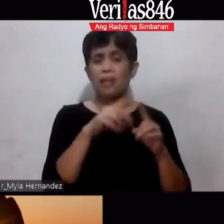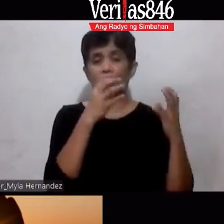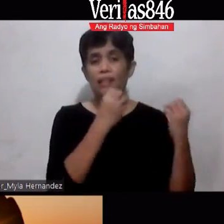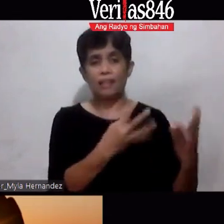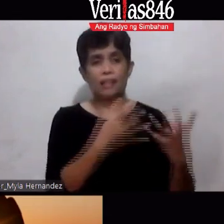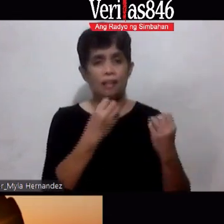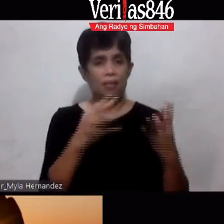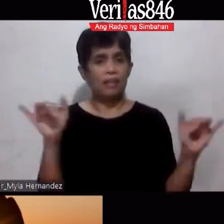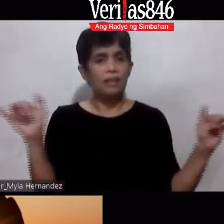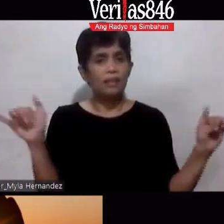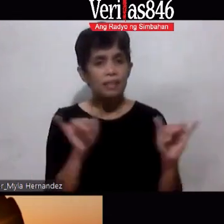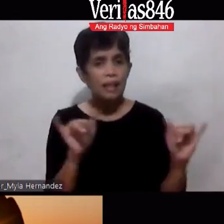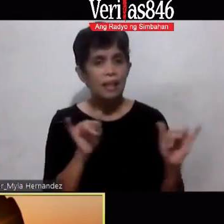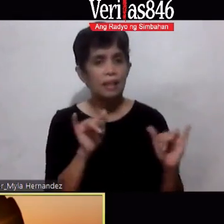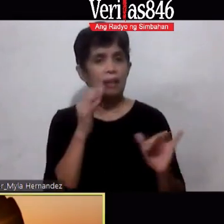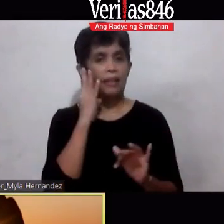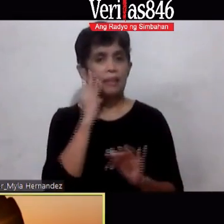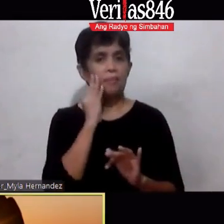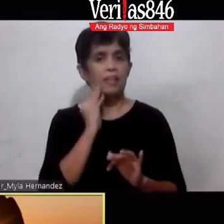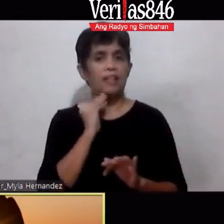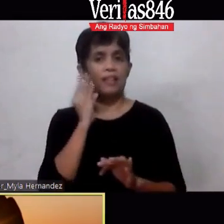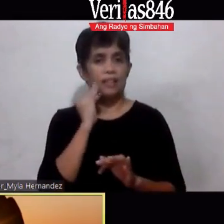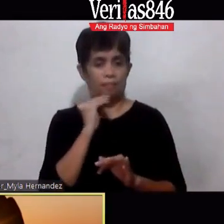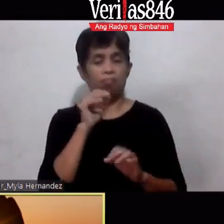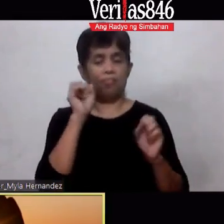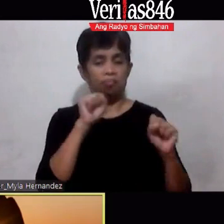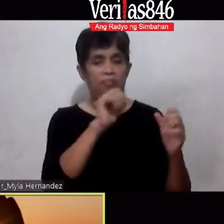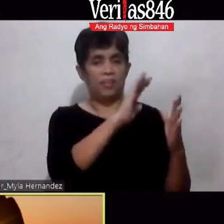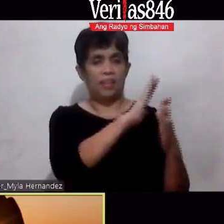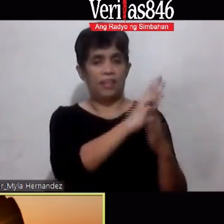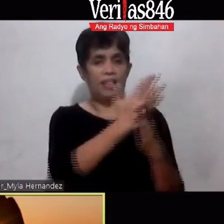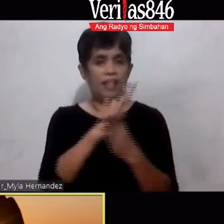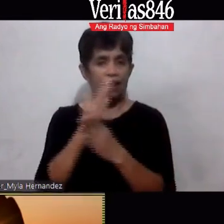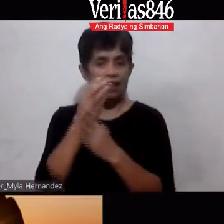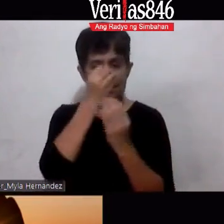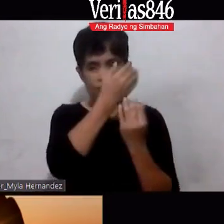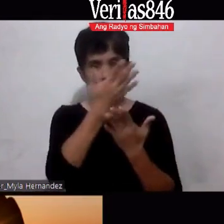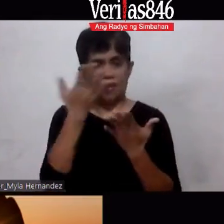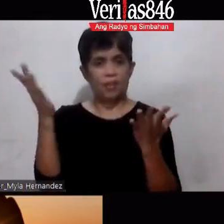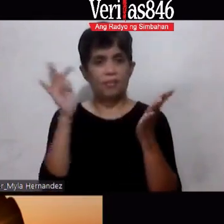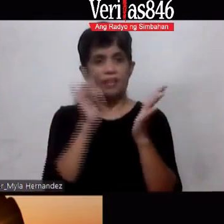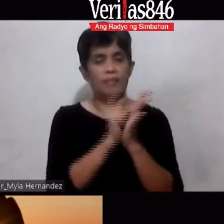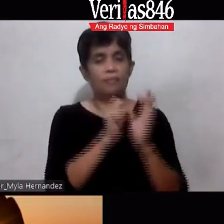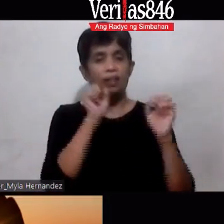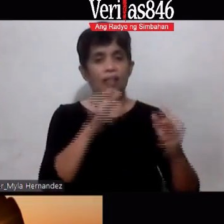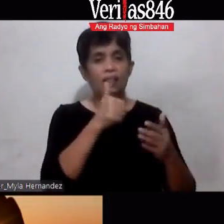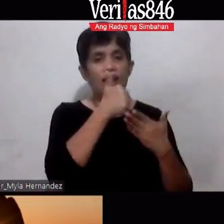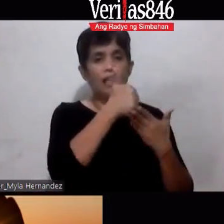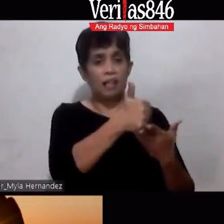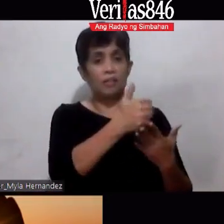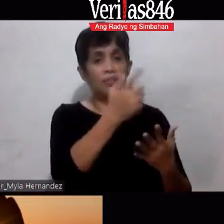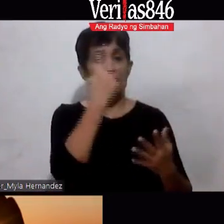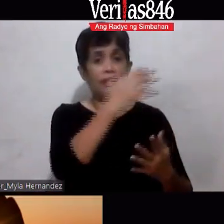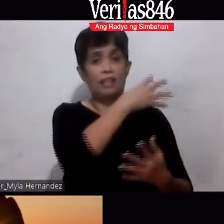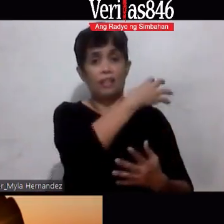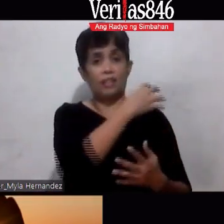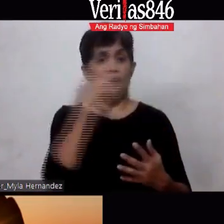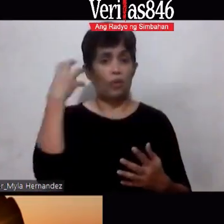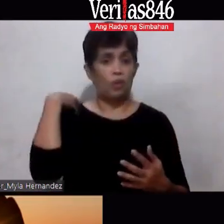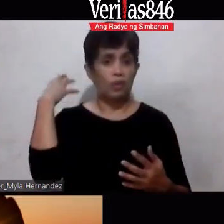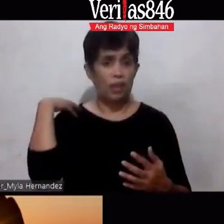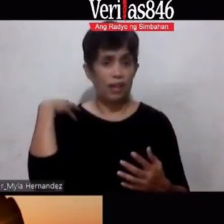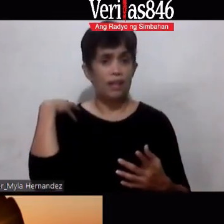-pareho ang karanasan diba so we can share that na nakakatulong sa kanilang frozen shoulder tennis elbow